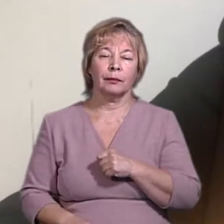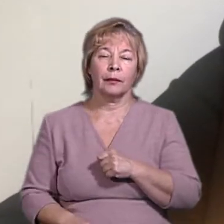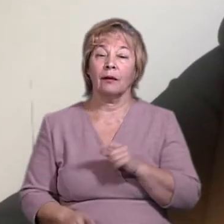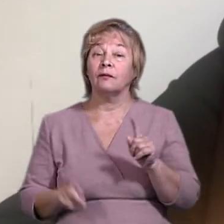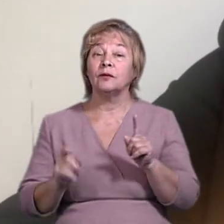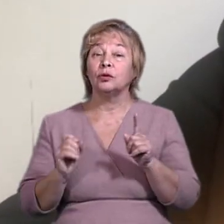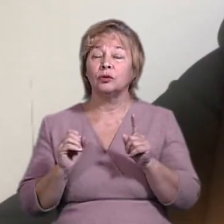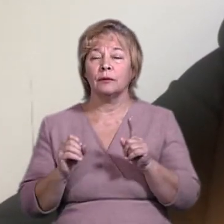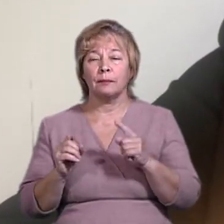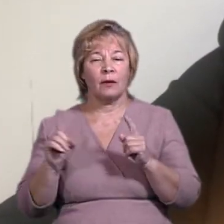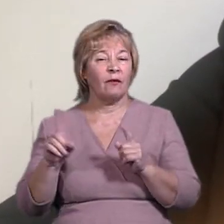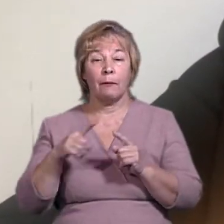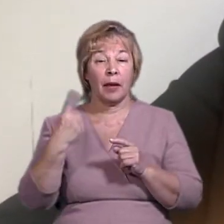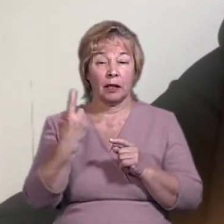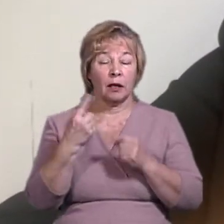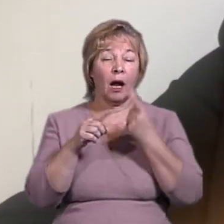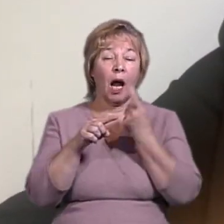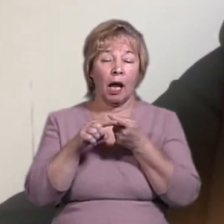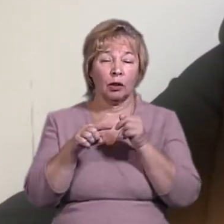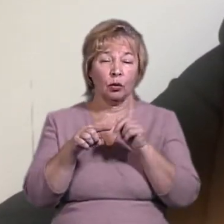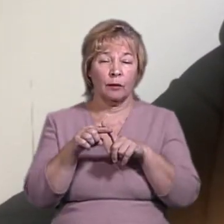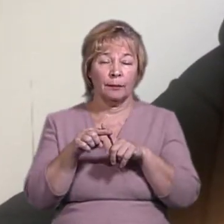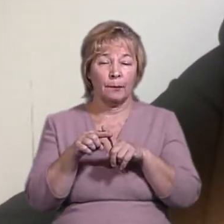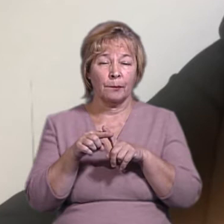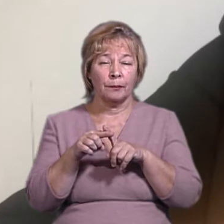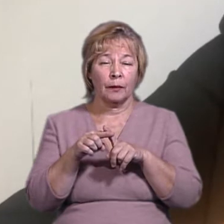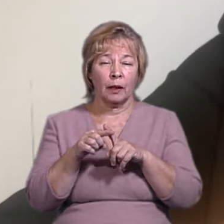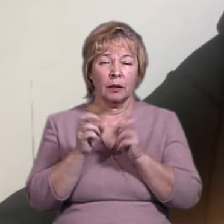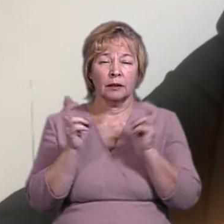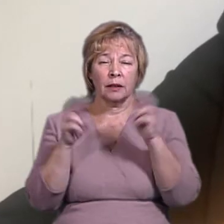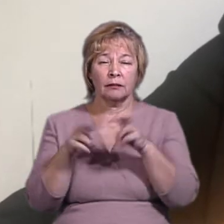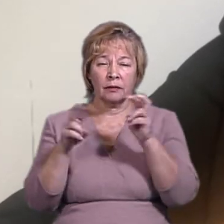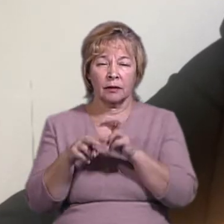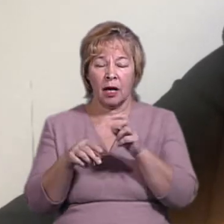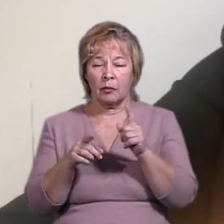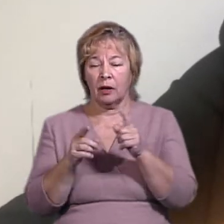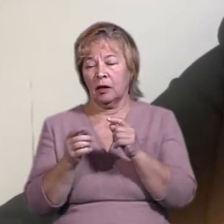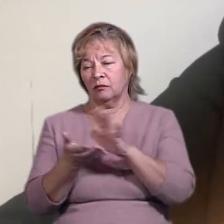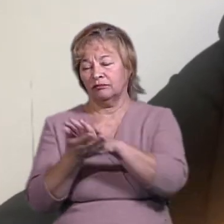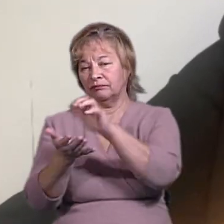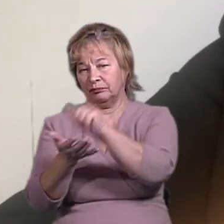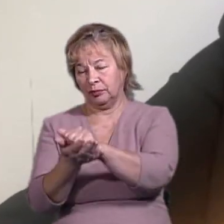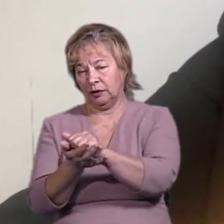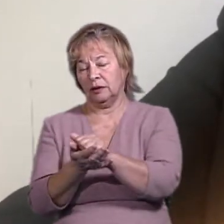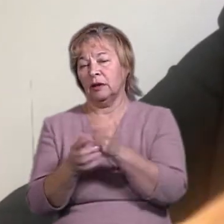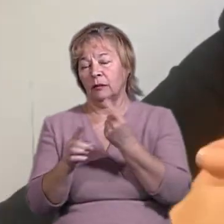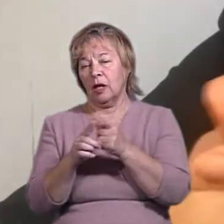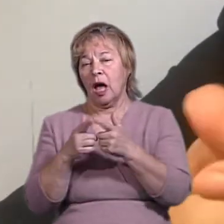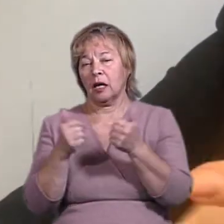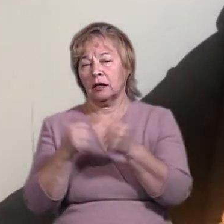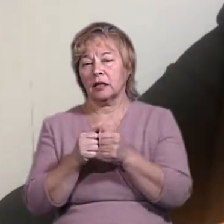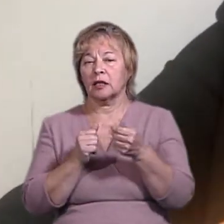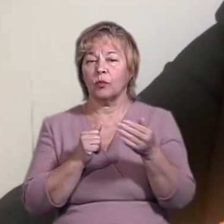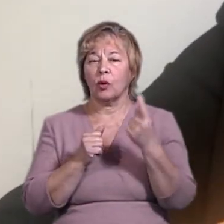проявляється тиск, що почалося? це певні заходи дискредитації організації, тому що з боку